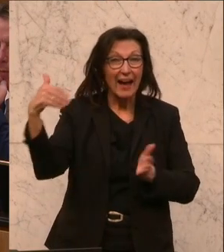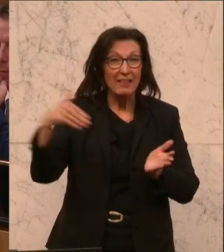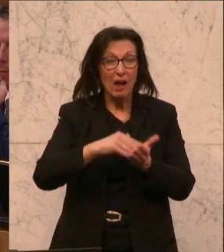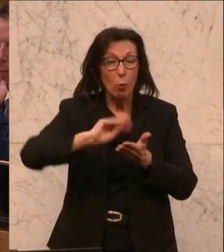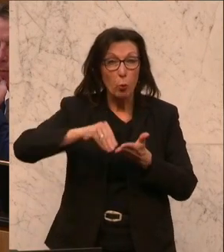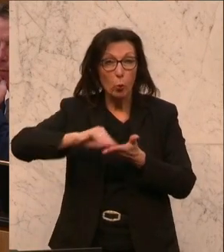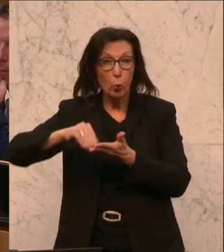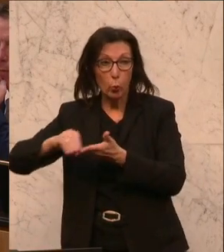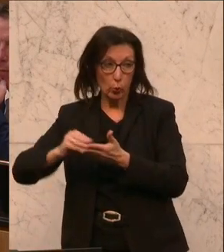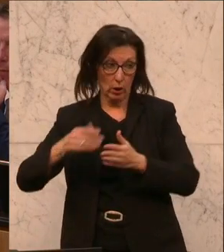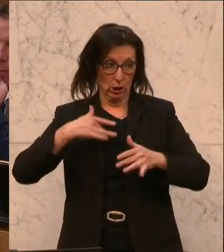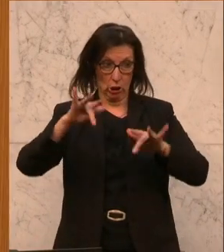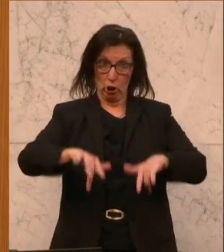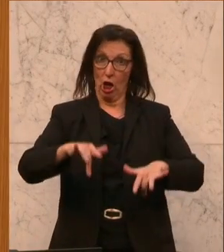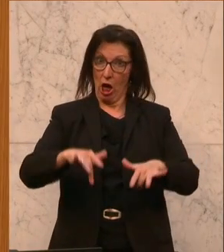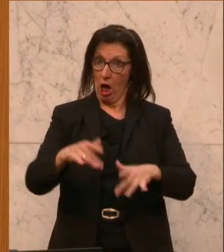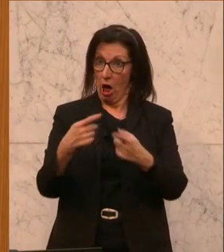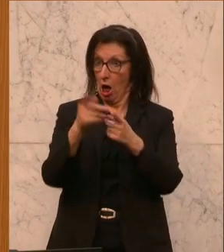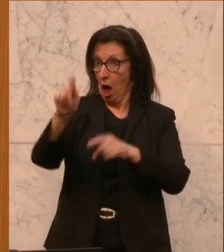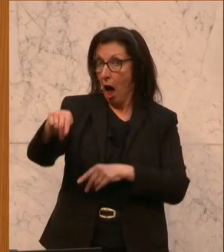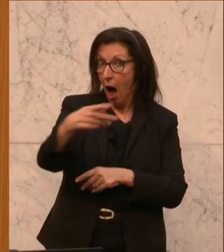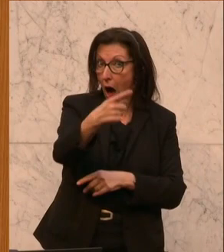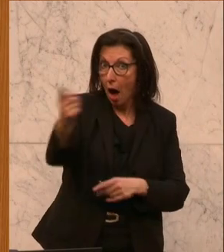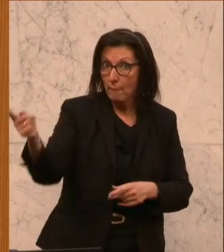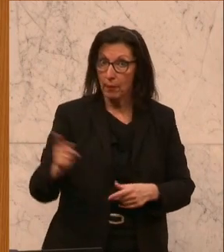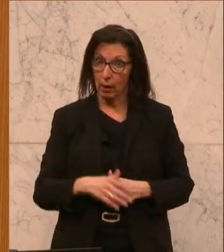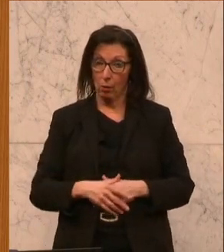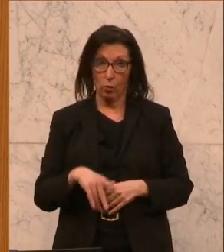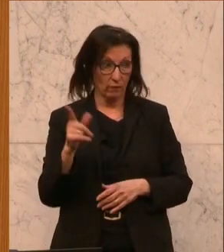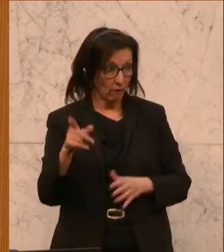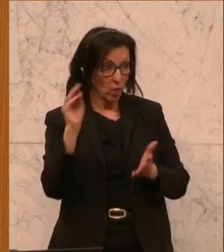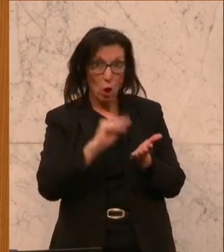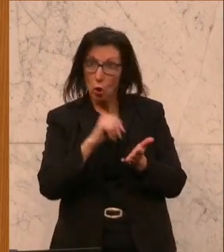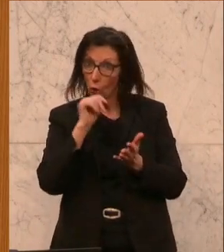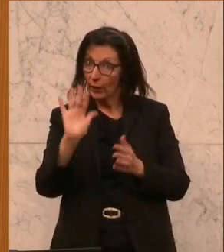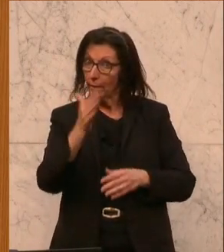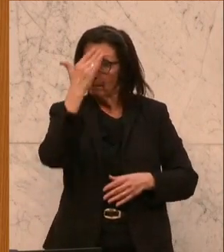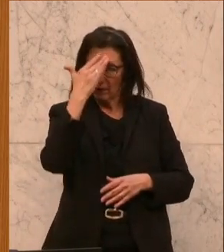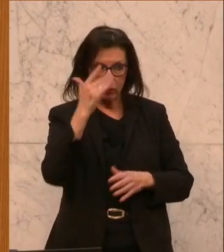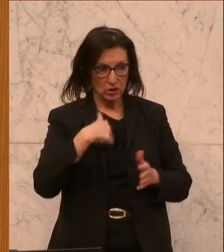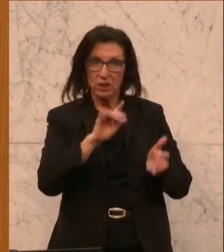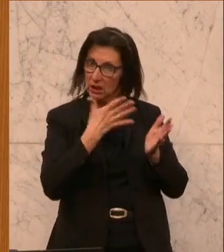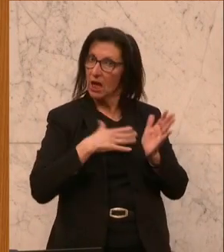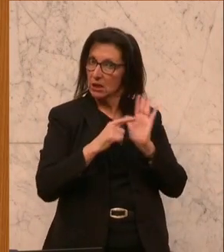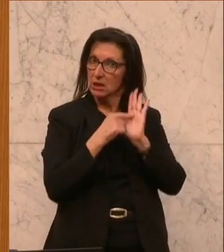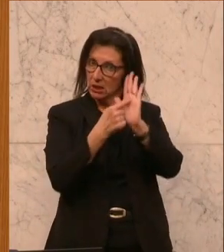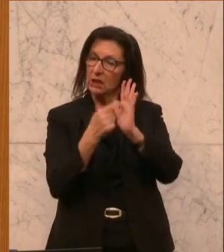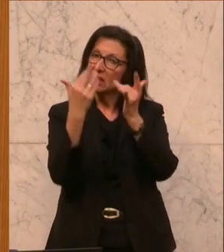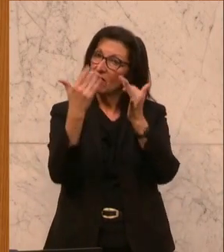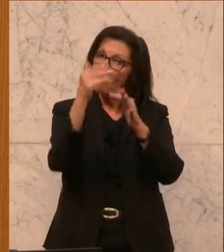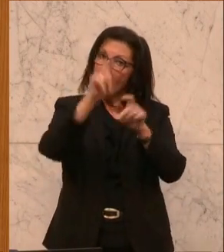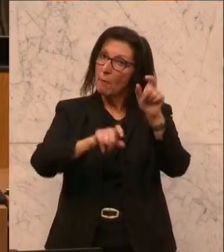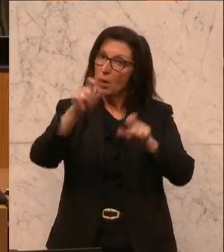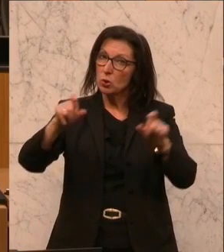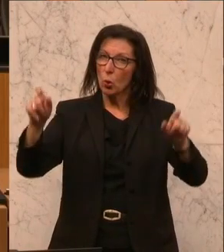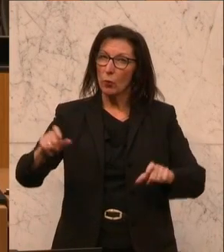bekommen. Ich habe Ihnen das hier mitgenommen, auch vor allem für Abgeordnete, die das noch immer nicht beeindruckt, um das vielleicht ein bisschen zu veranschaulichen, wie viele Menschen das sind, die